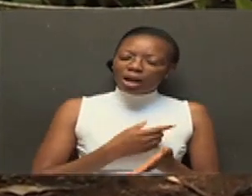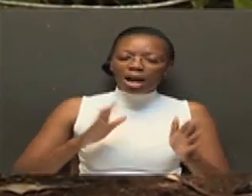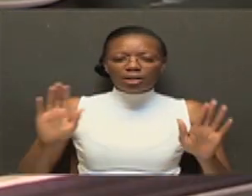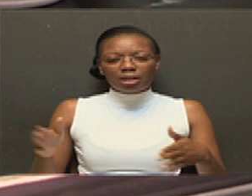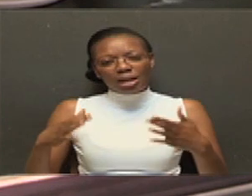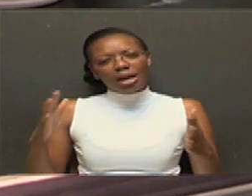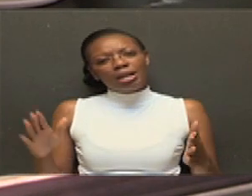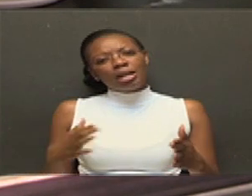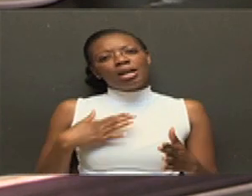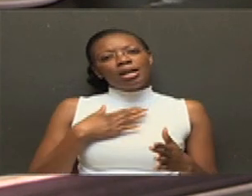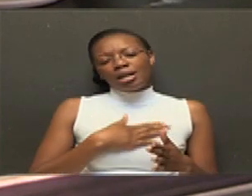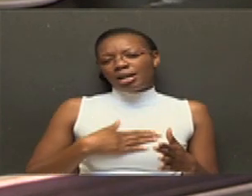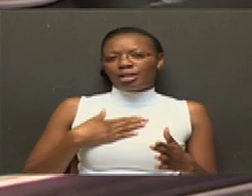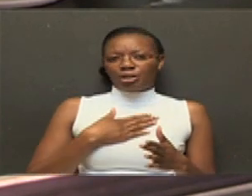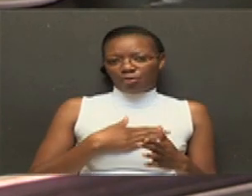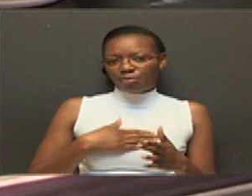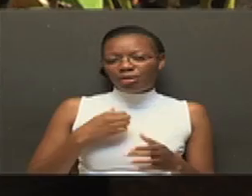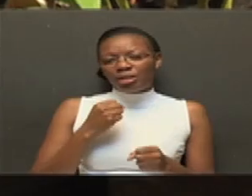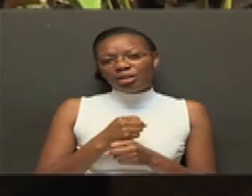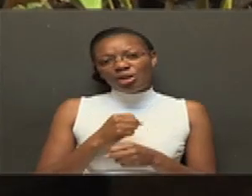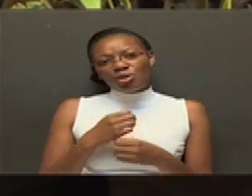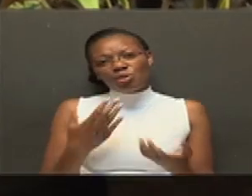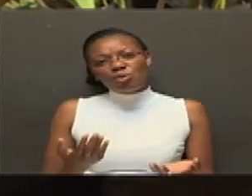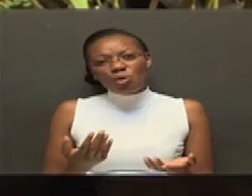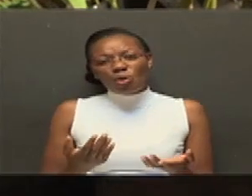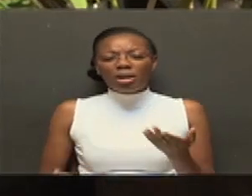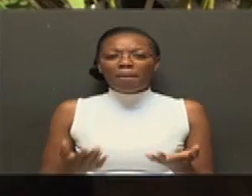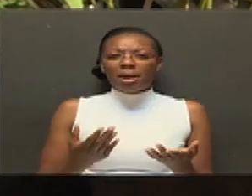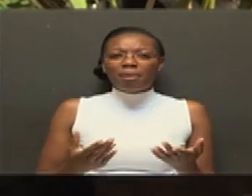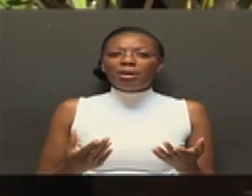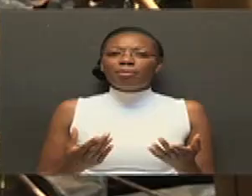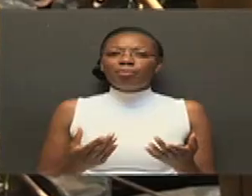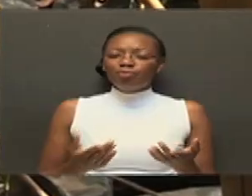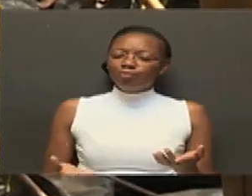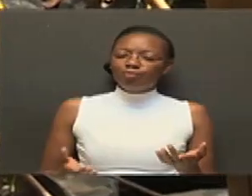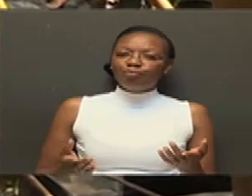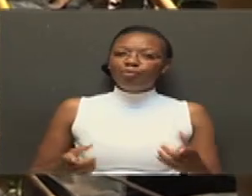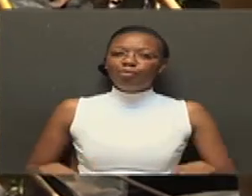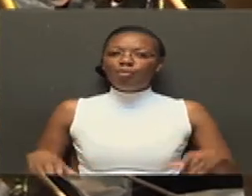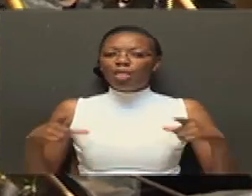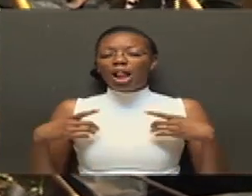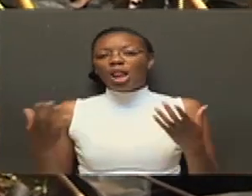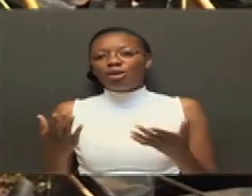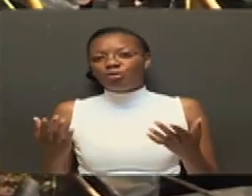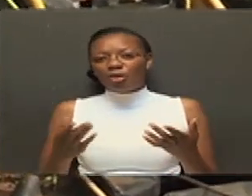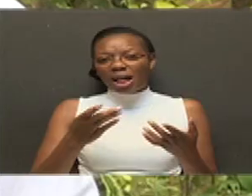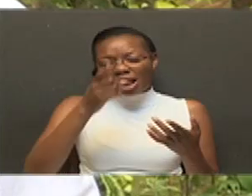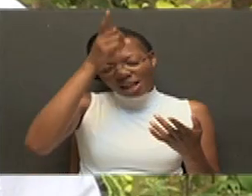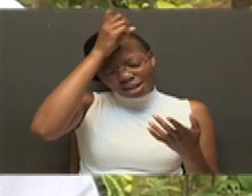sisi wote na kitengo hiki chabota nini moja tu. Iwe tunaishi mashambani ama mijini.